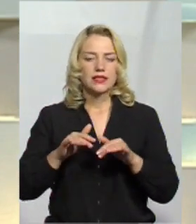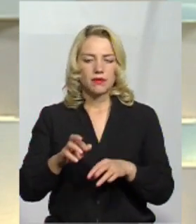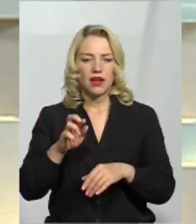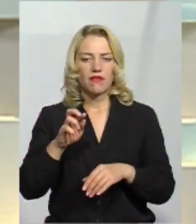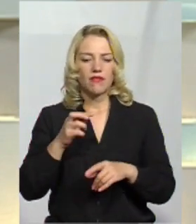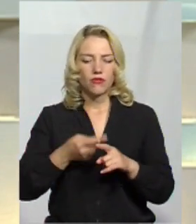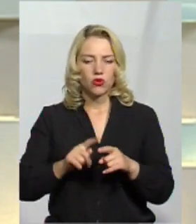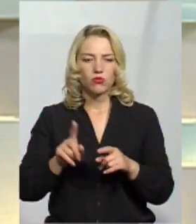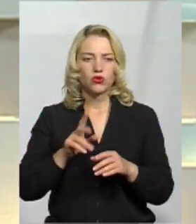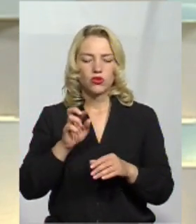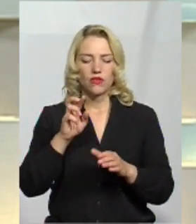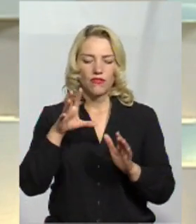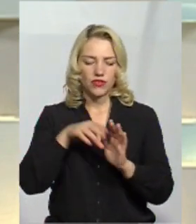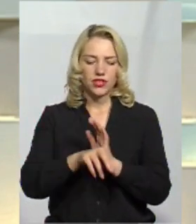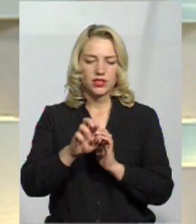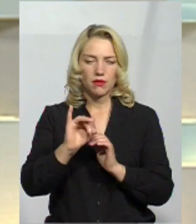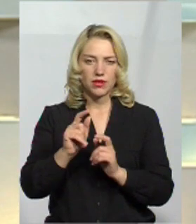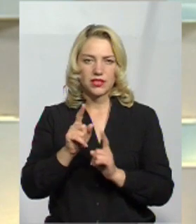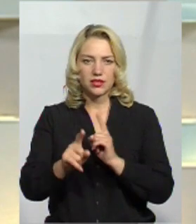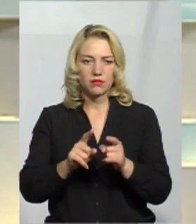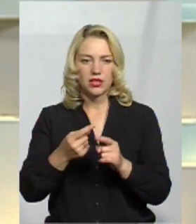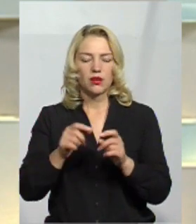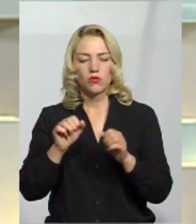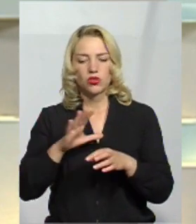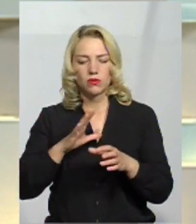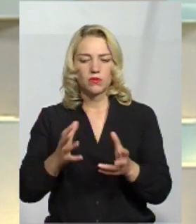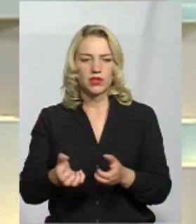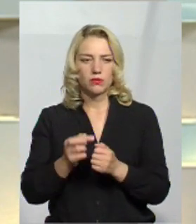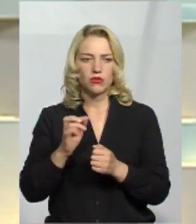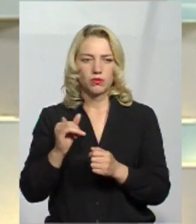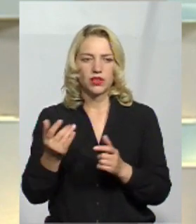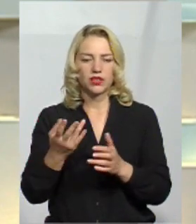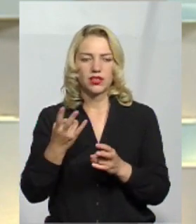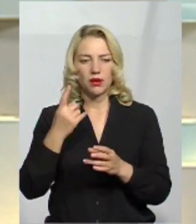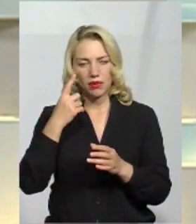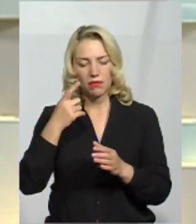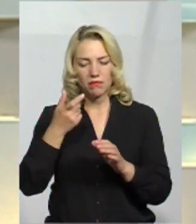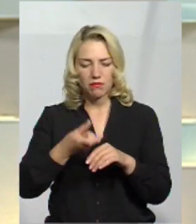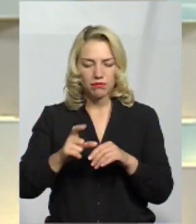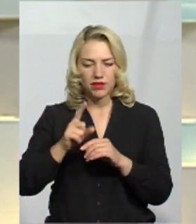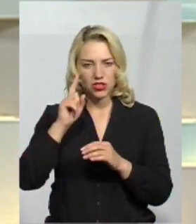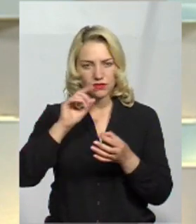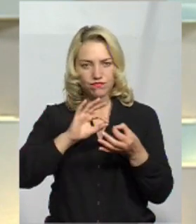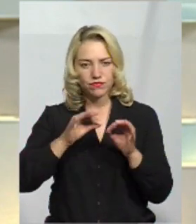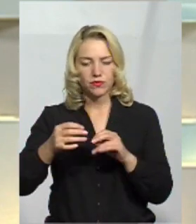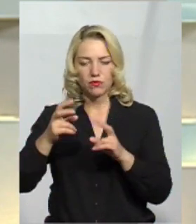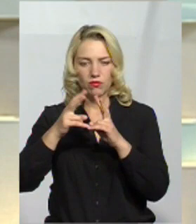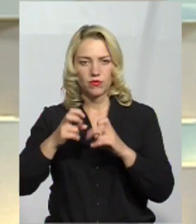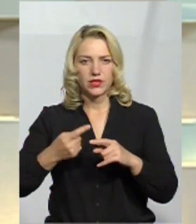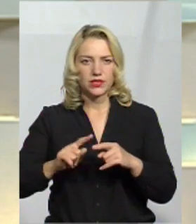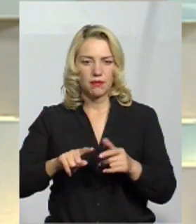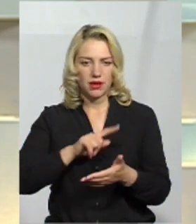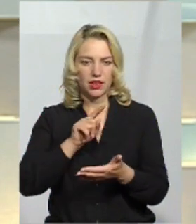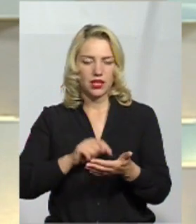зміни. Можливо, зміни і би підтримав ті, які є на сьогоднішній день. Треба гибше популяризовано війти в дане питання.